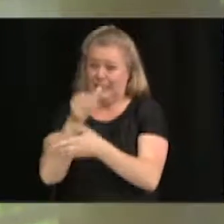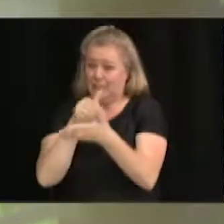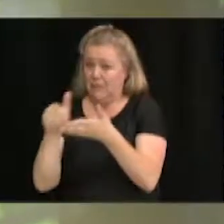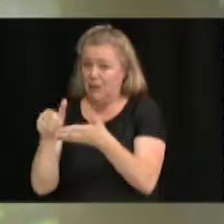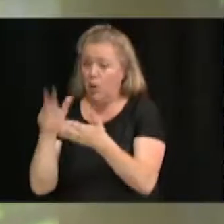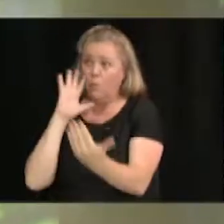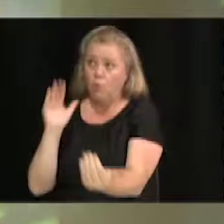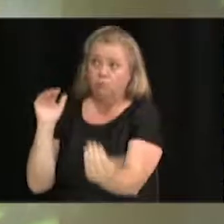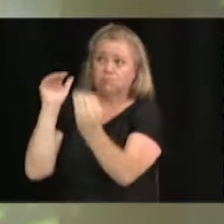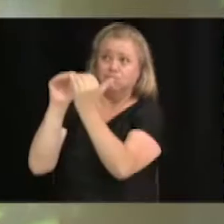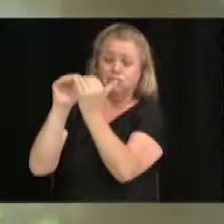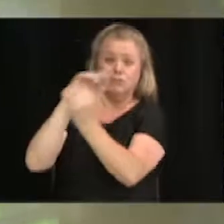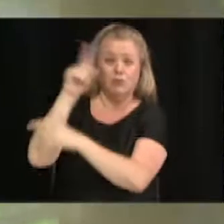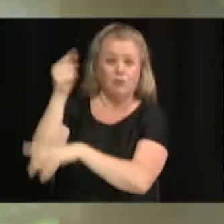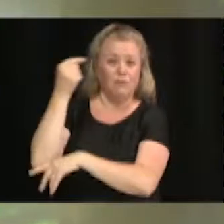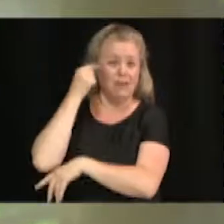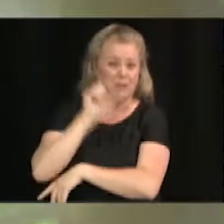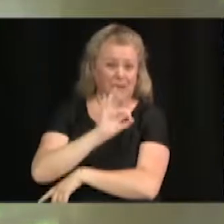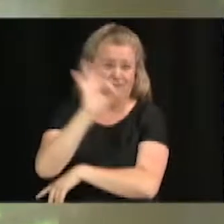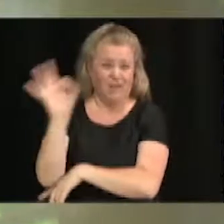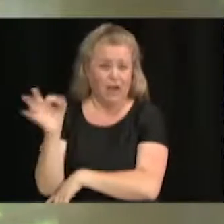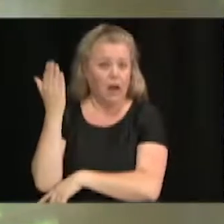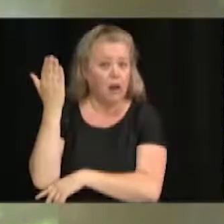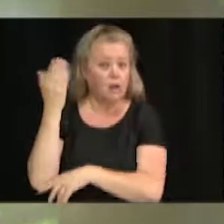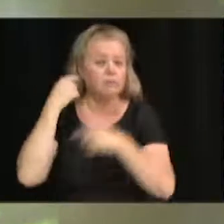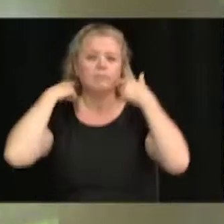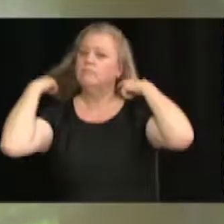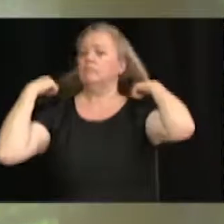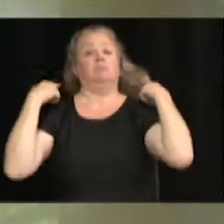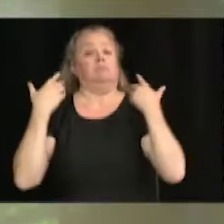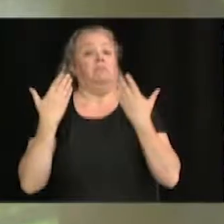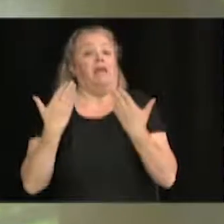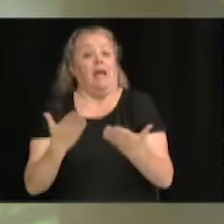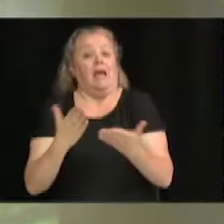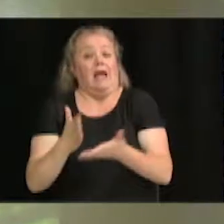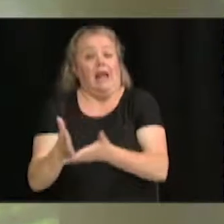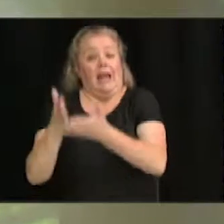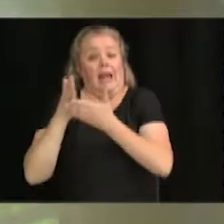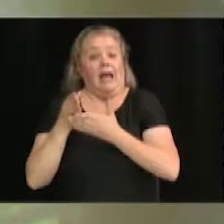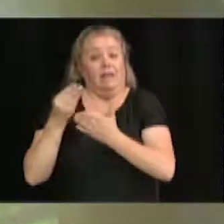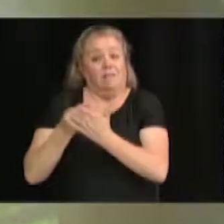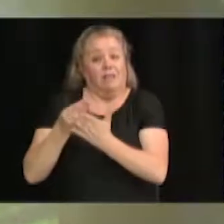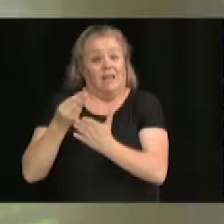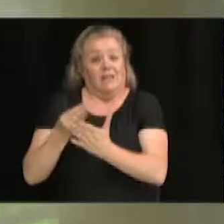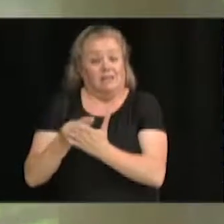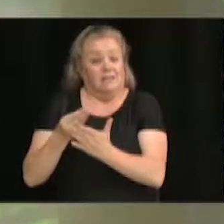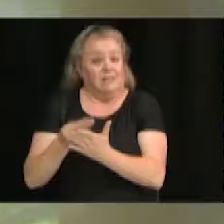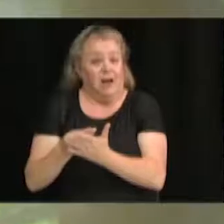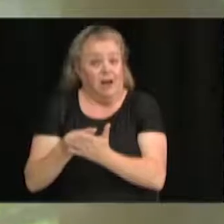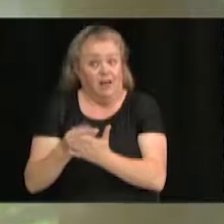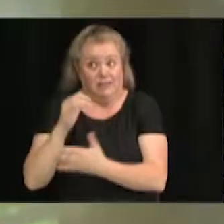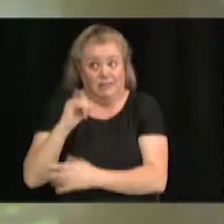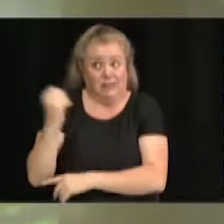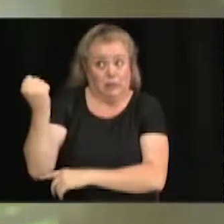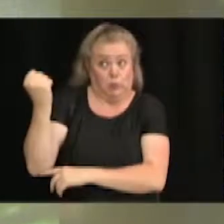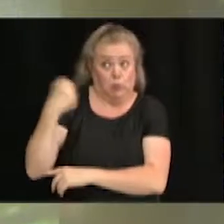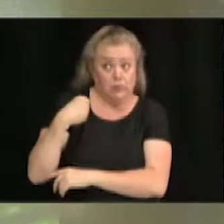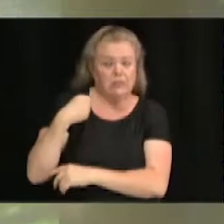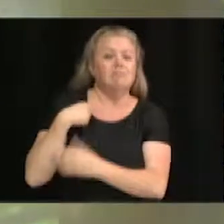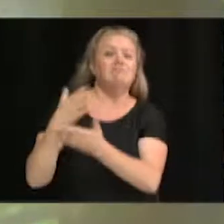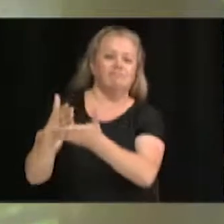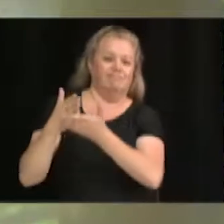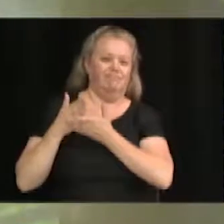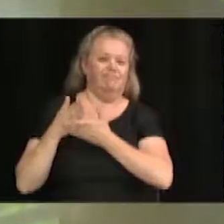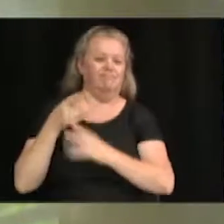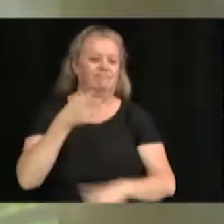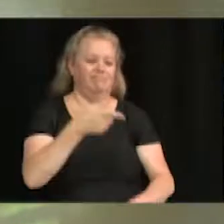octroyé par le gouvernement fédéral. Cette aide financière-là va nous permettre de commencer des